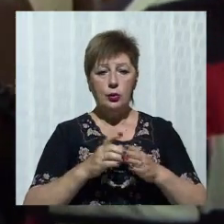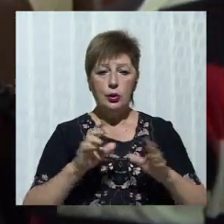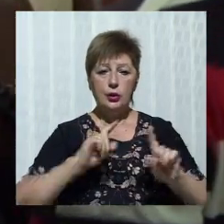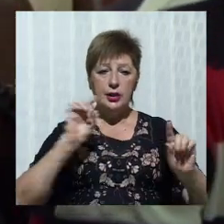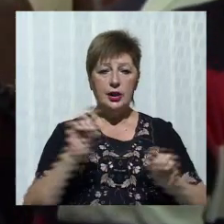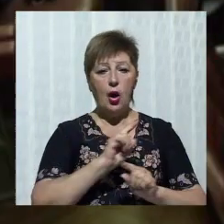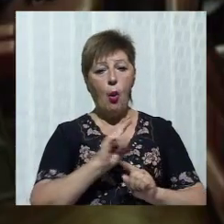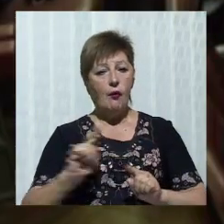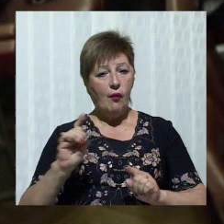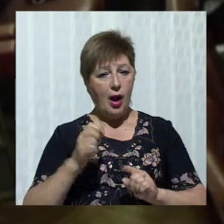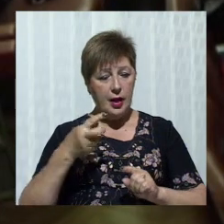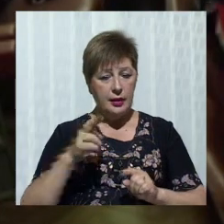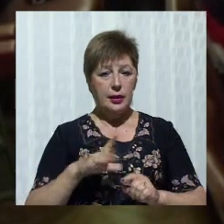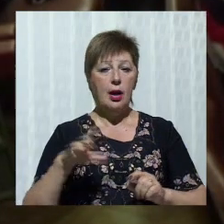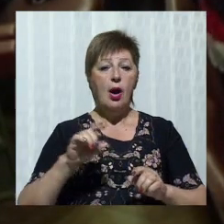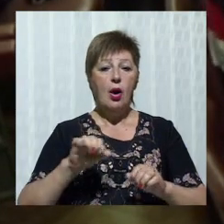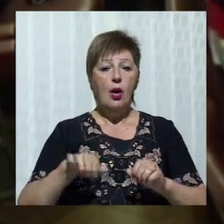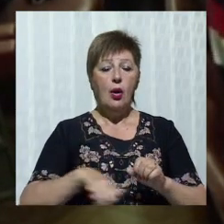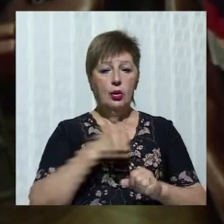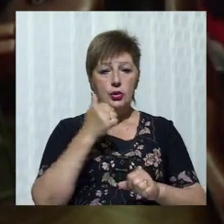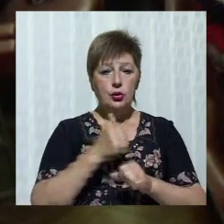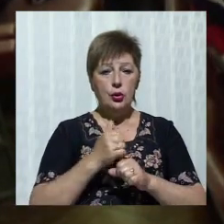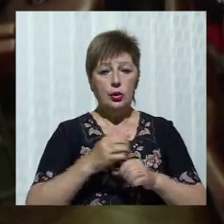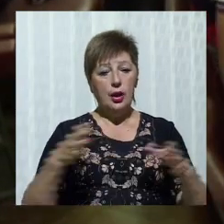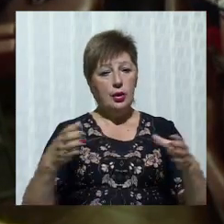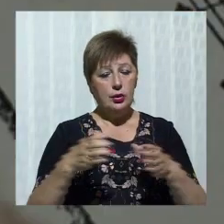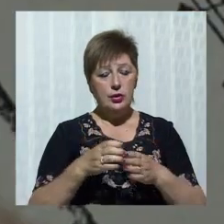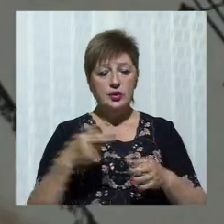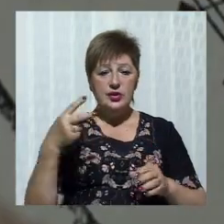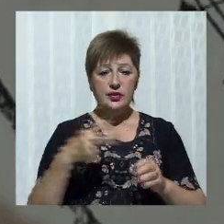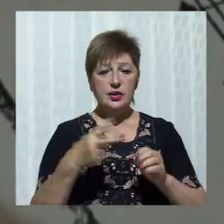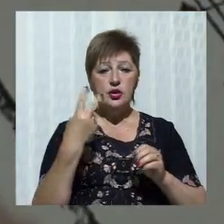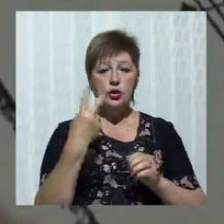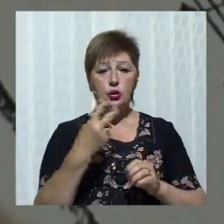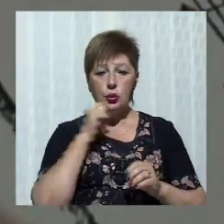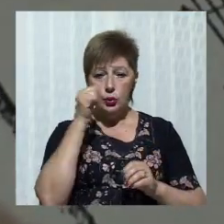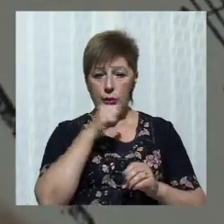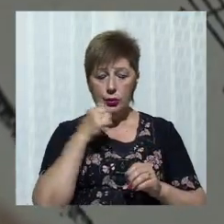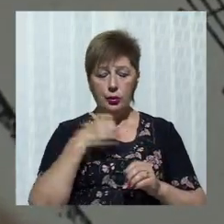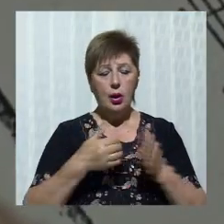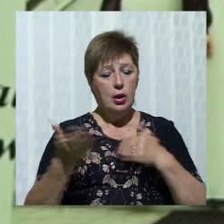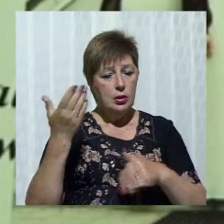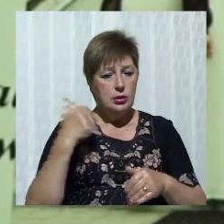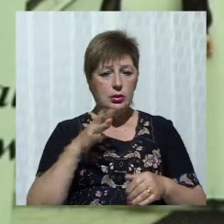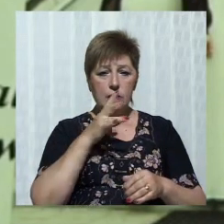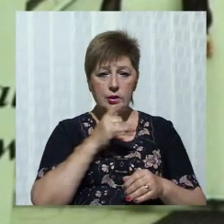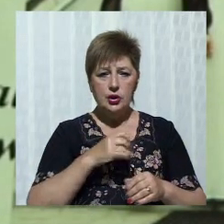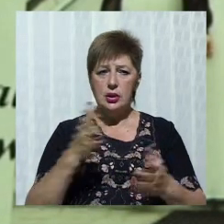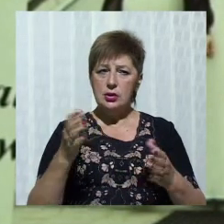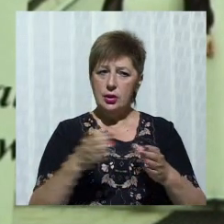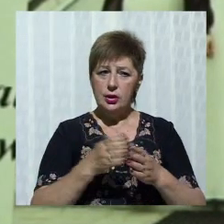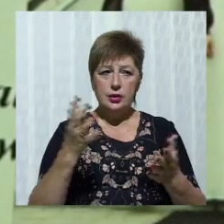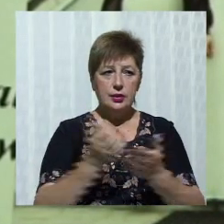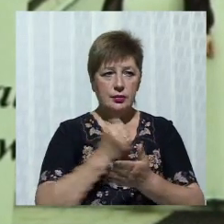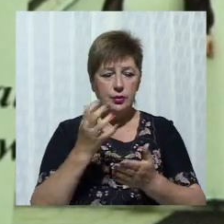педагогічного університету. Очолює Крещендо з 2002 року. З того часу колектив щороку здобуває чимало нагород у